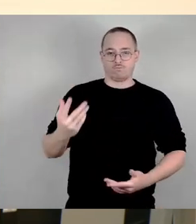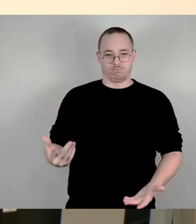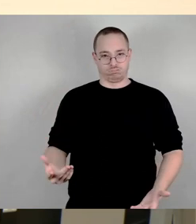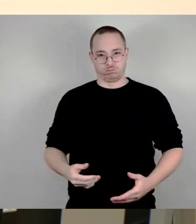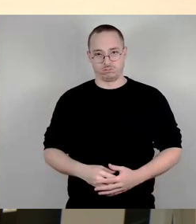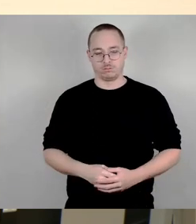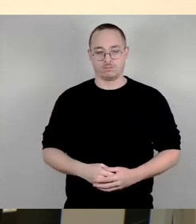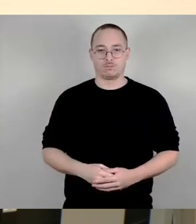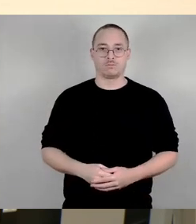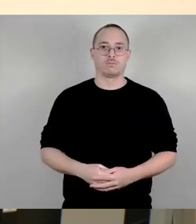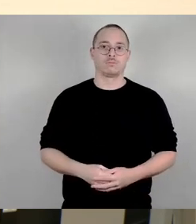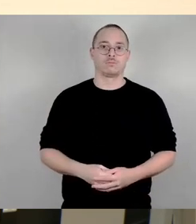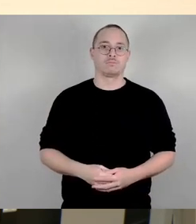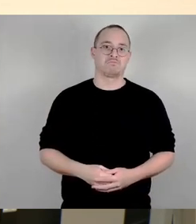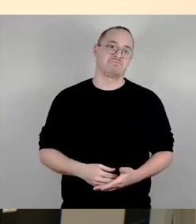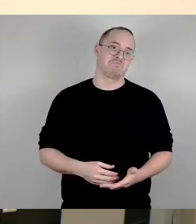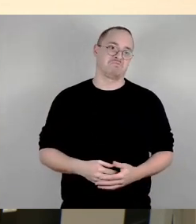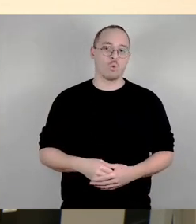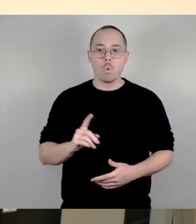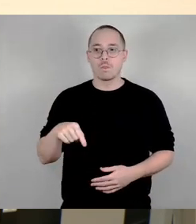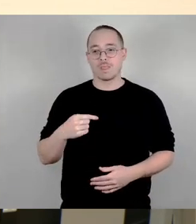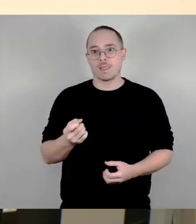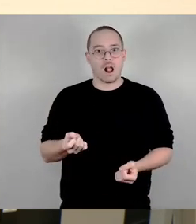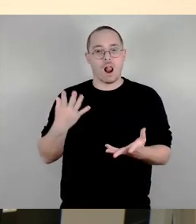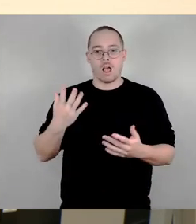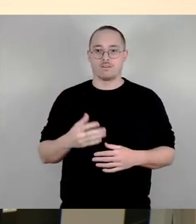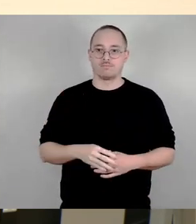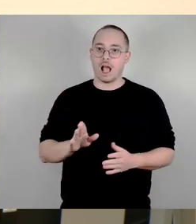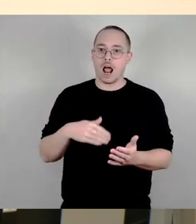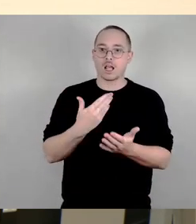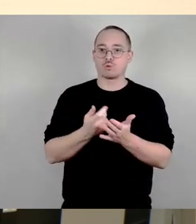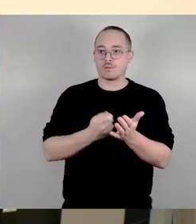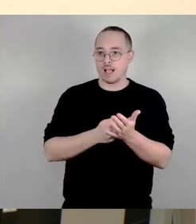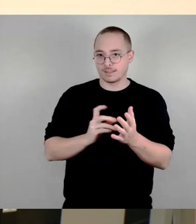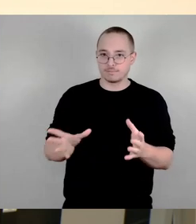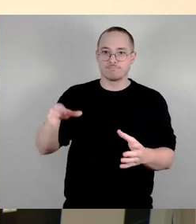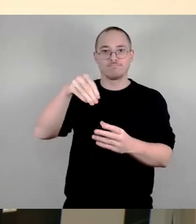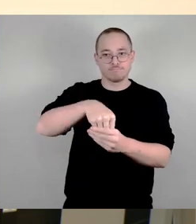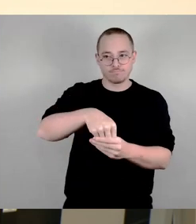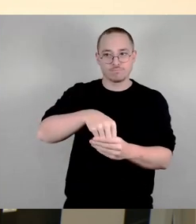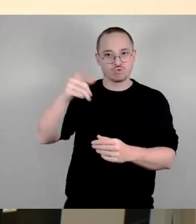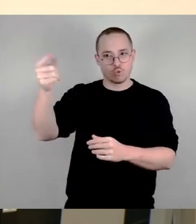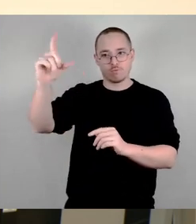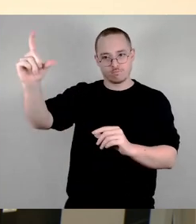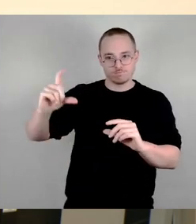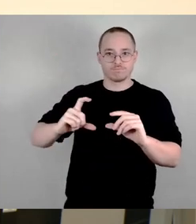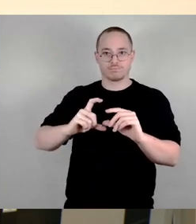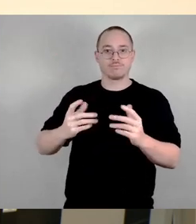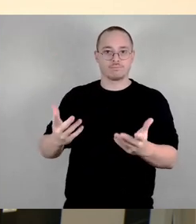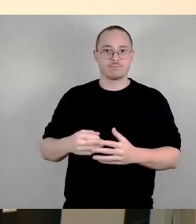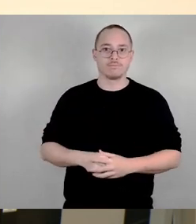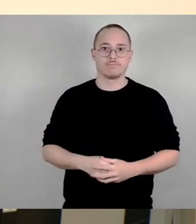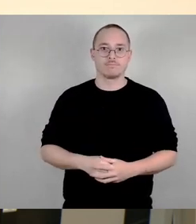den Angebotspreis rein und es kommt nochmal in die Miete rein. Das ist vollkommen, zurzeit ist das Gift. Eine vollkommen falsche